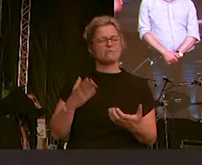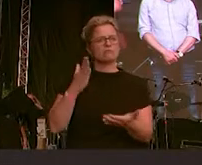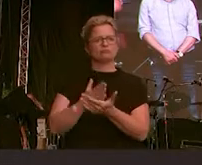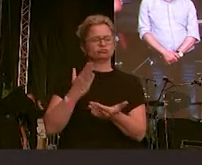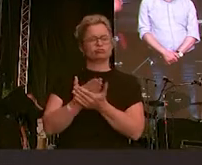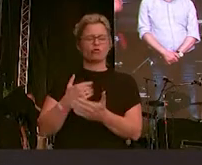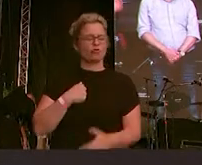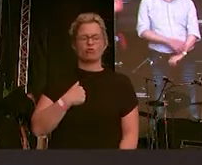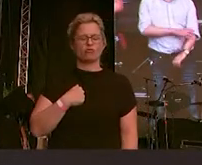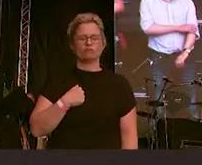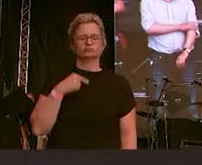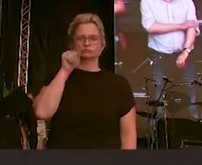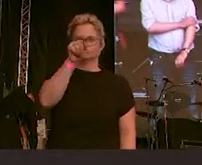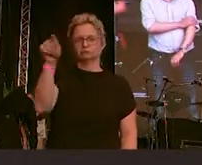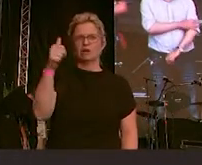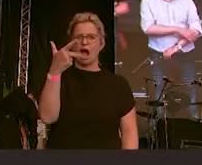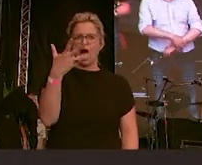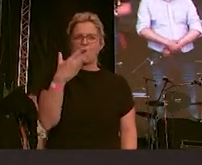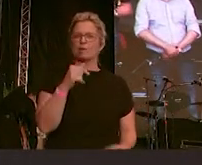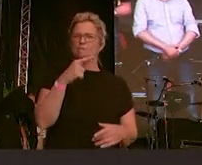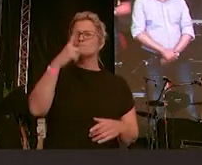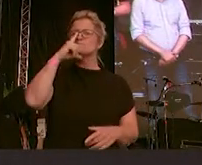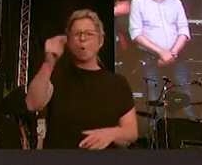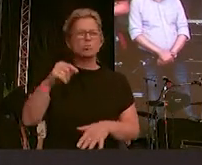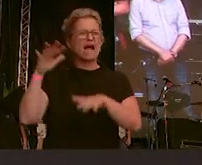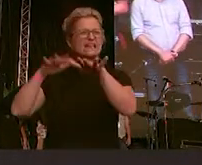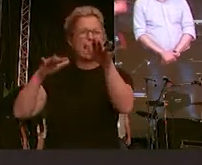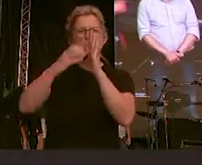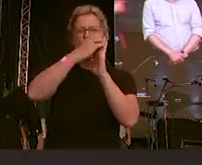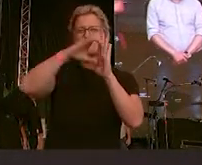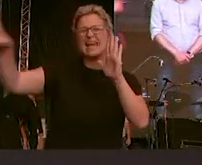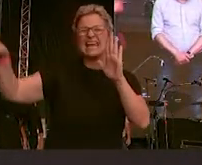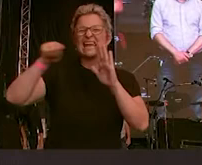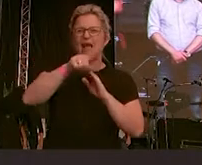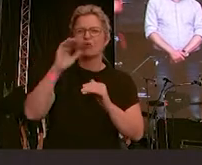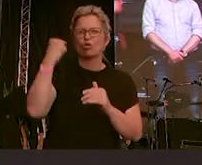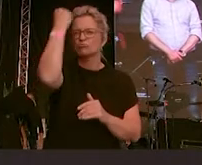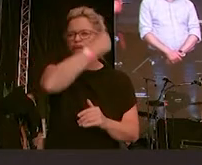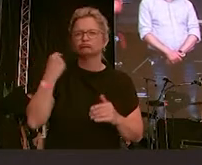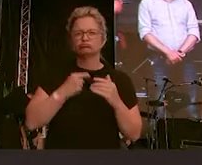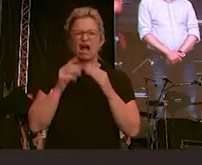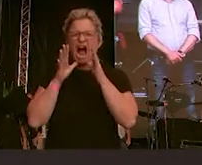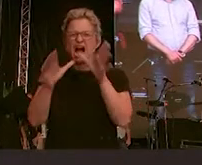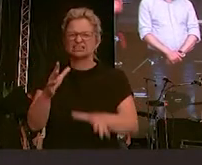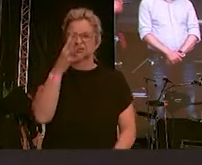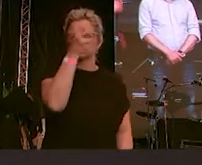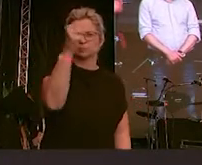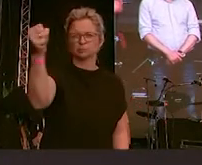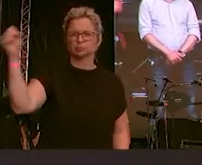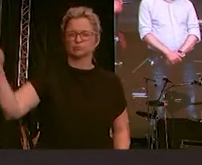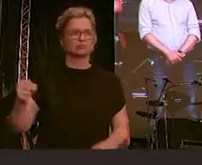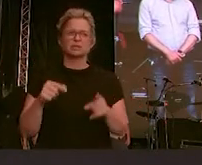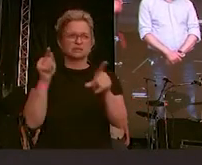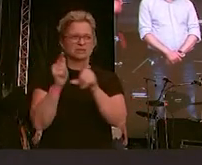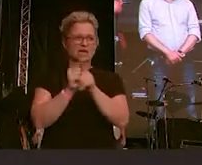in den Gesichtern von Montagsdemonstranten bei Pegida gesehen. Denselben Ausdruck las ich